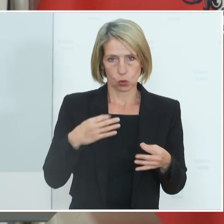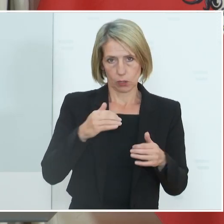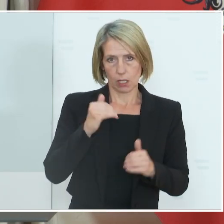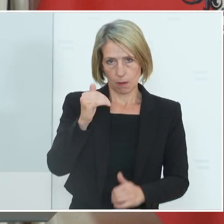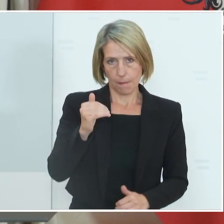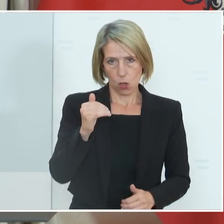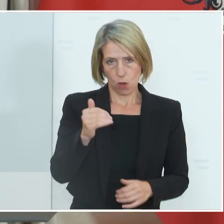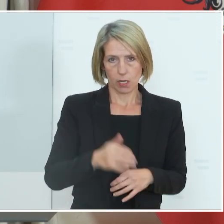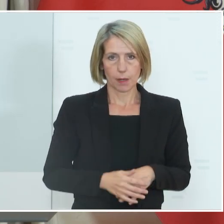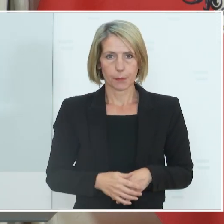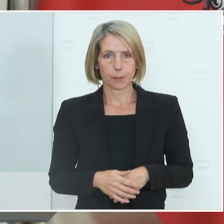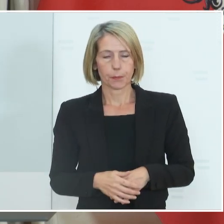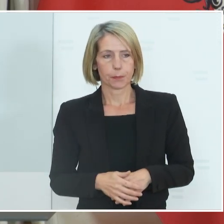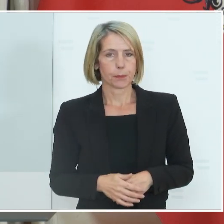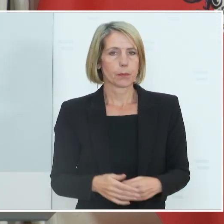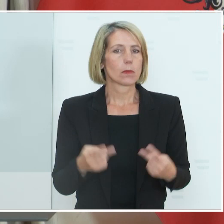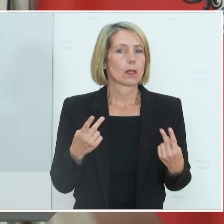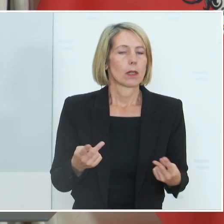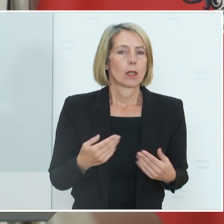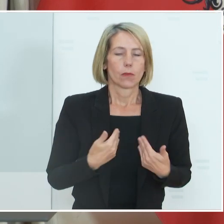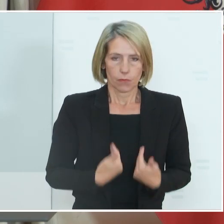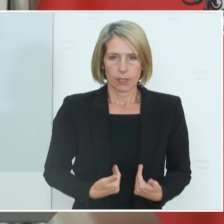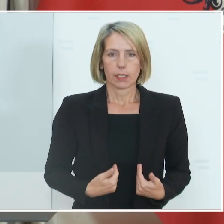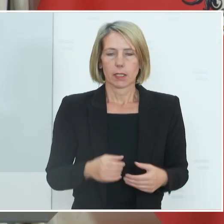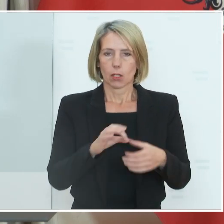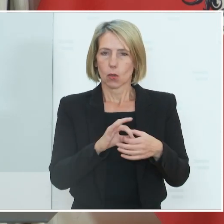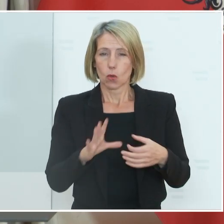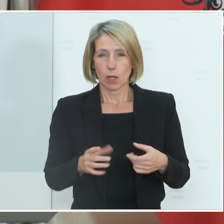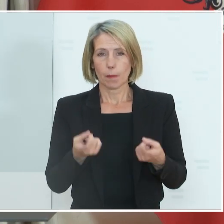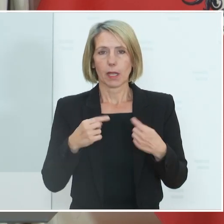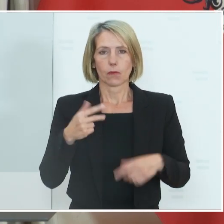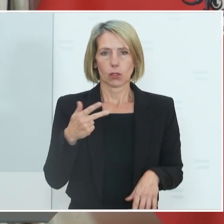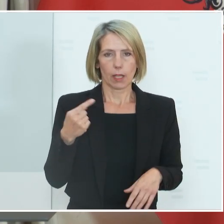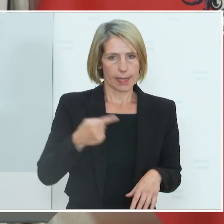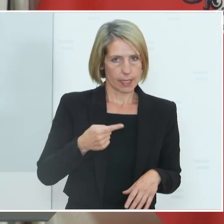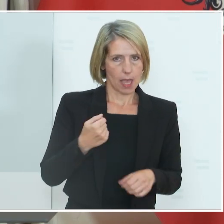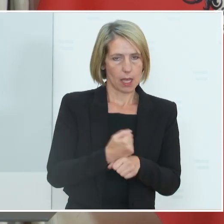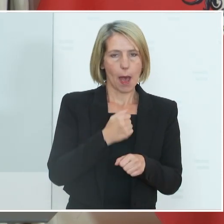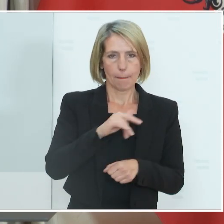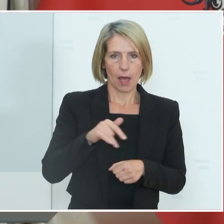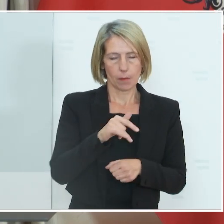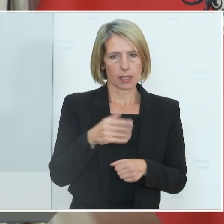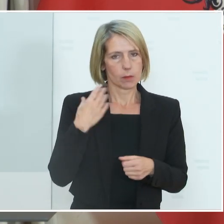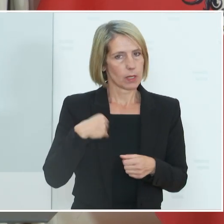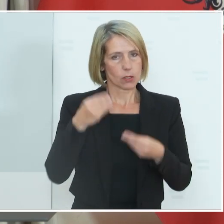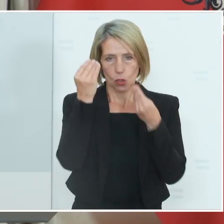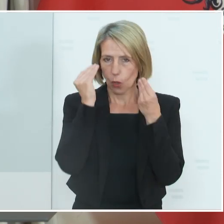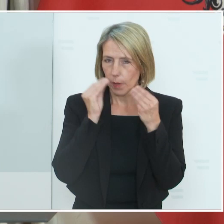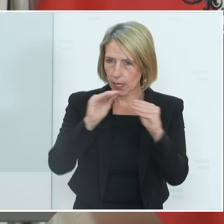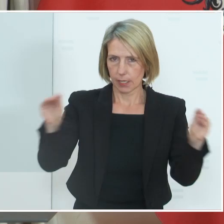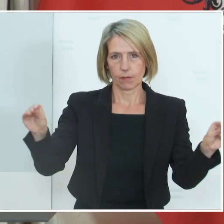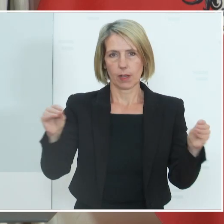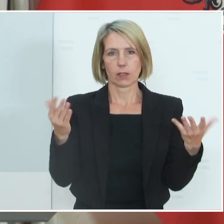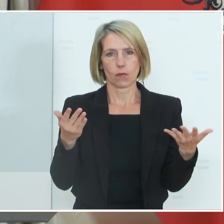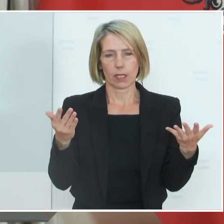Insgesamt ist es mir wichtig, dass wir unabhängig von 3G am Arbeitsplatz noch einmal darauf hinweisen, dass